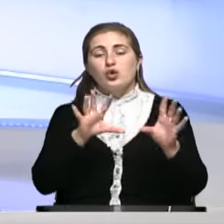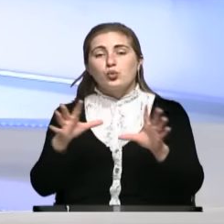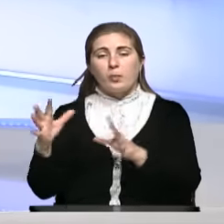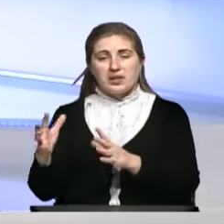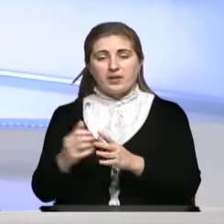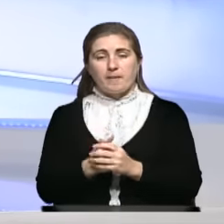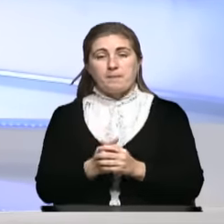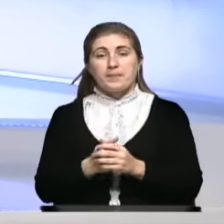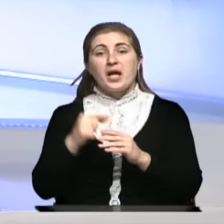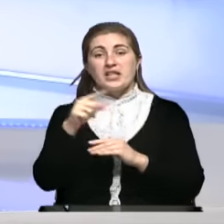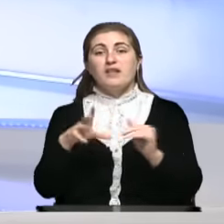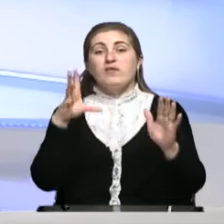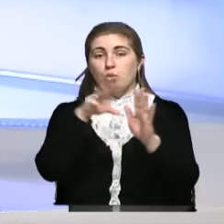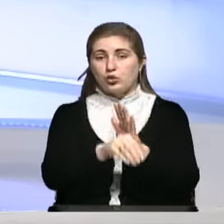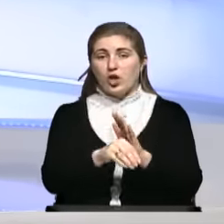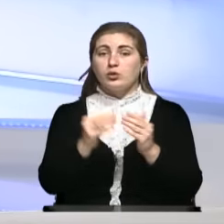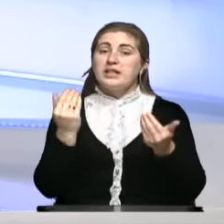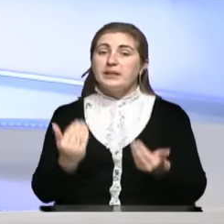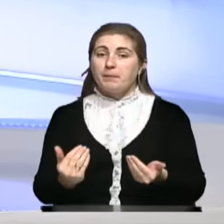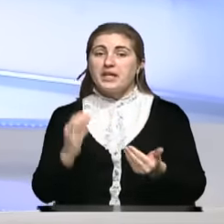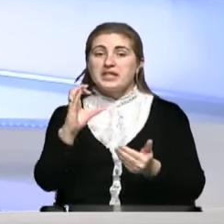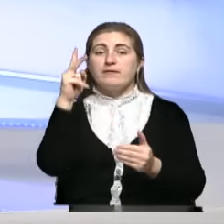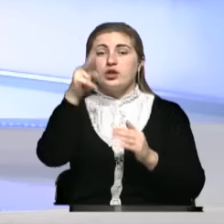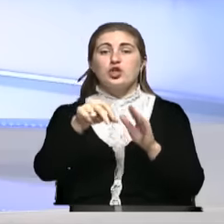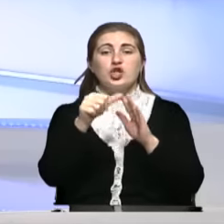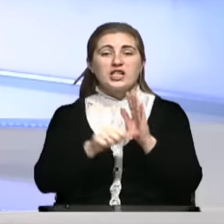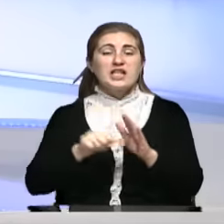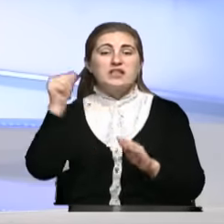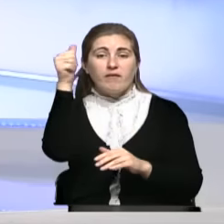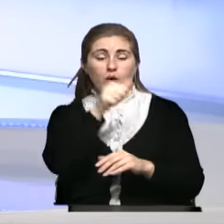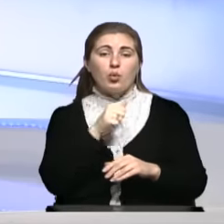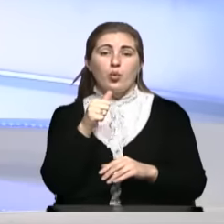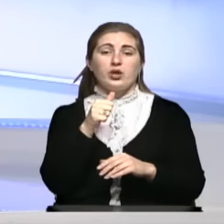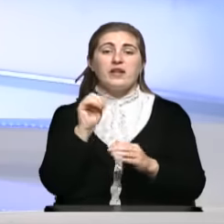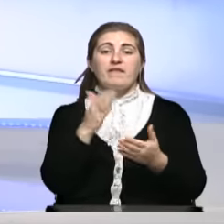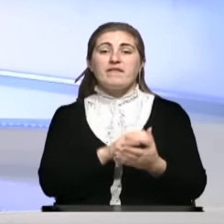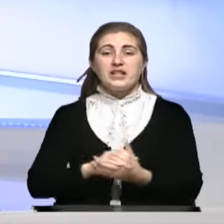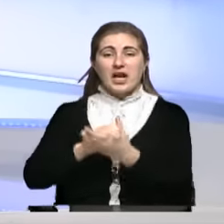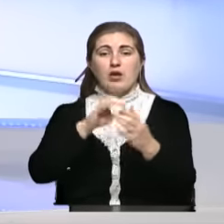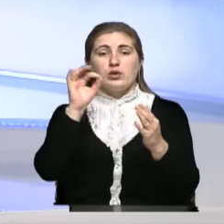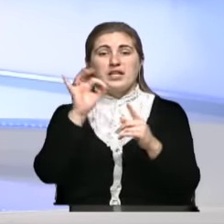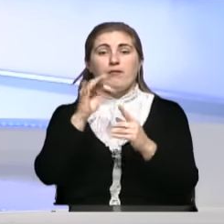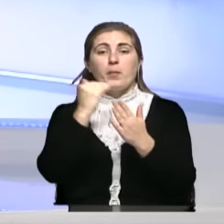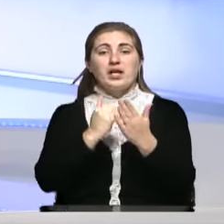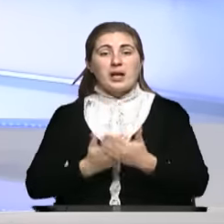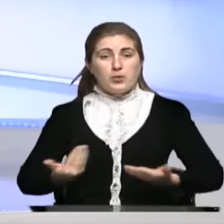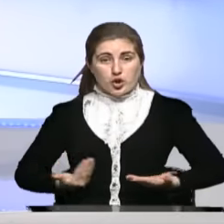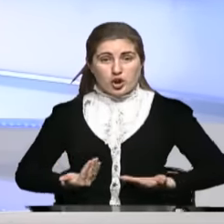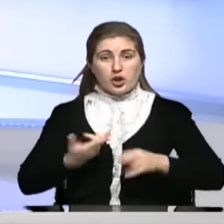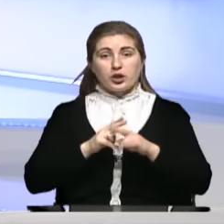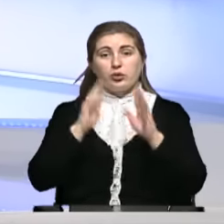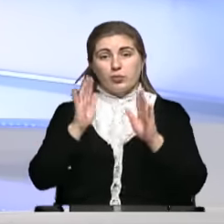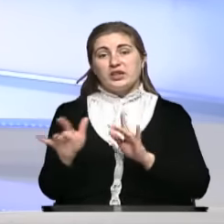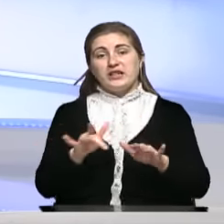они включаются теперь с 2016 года в федеральную целевую программу жилища, которая будет